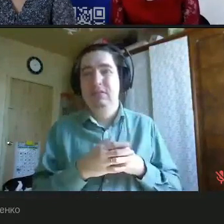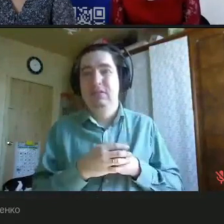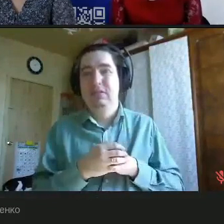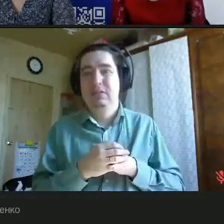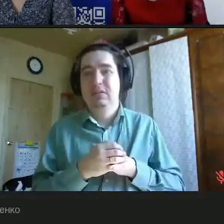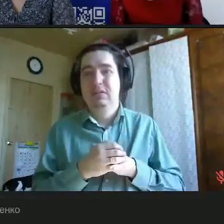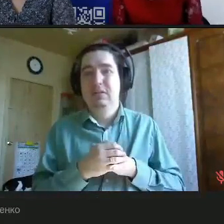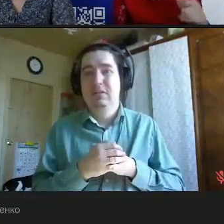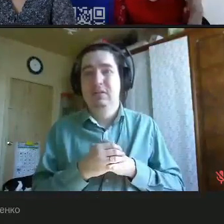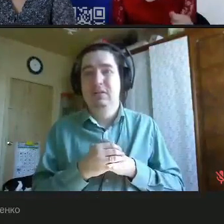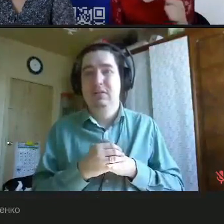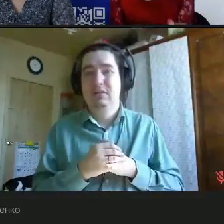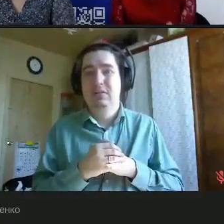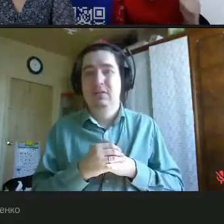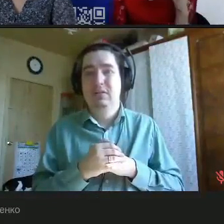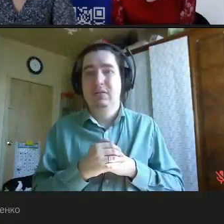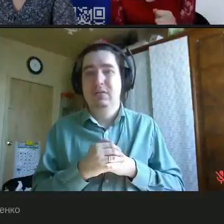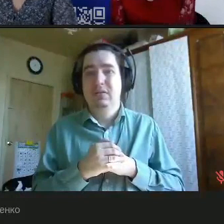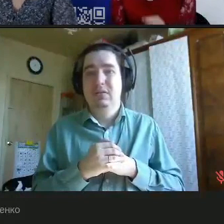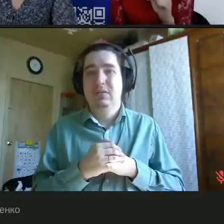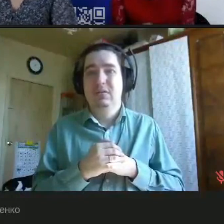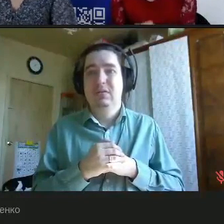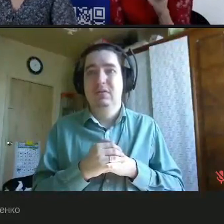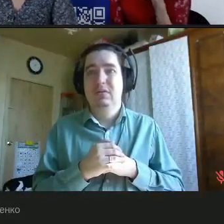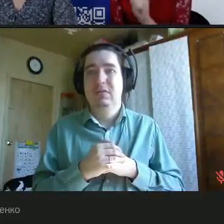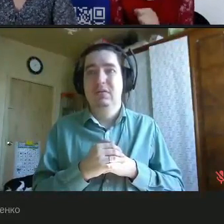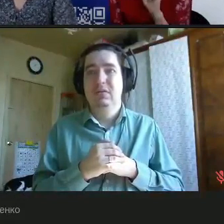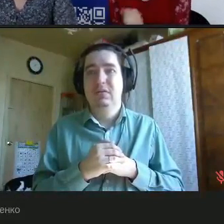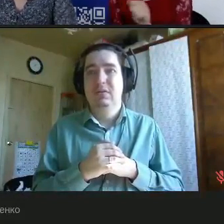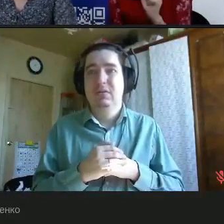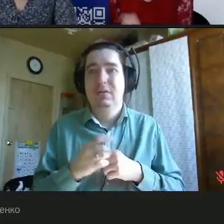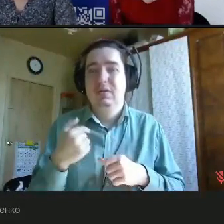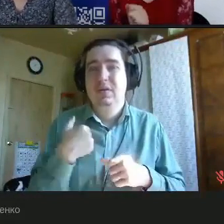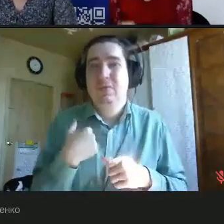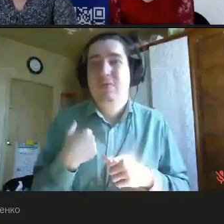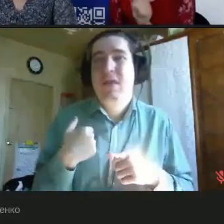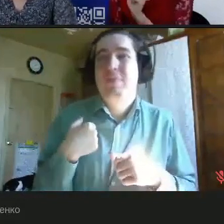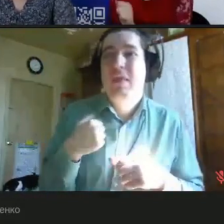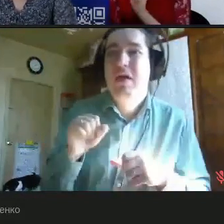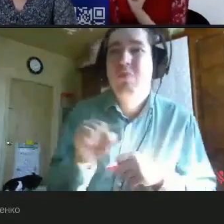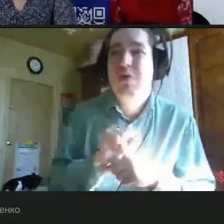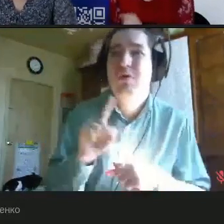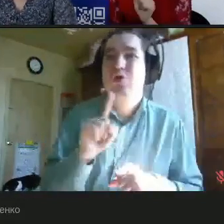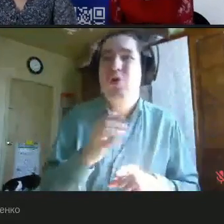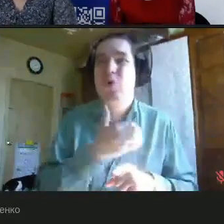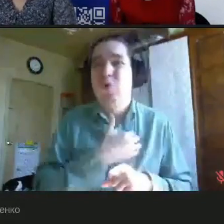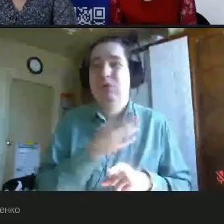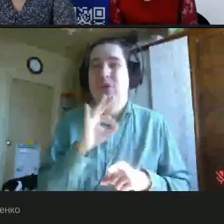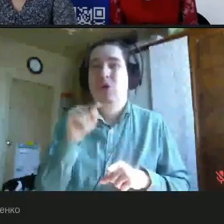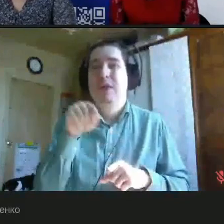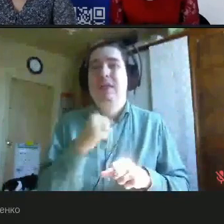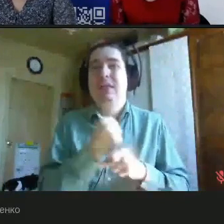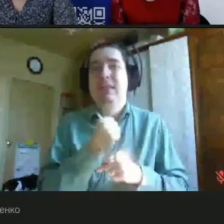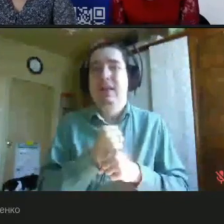ну, вот тебе телефон, а у меня работа, вот уж что хочешь, то ты и